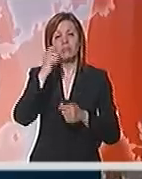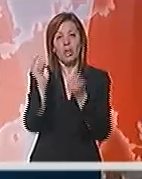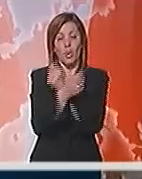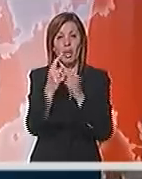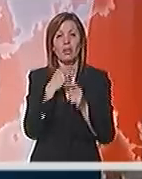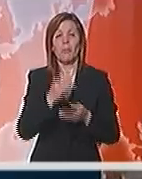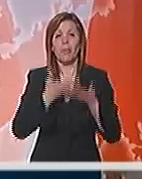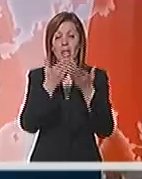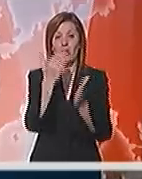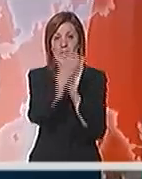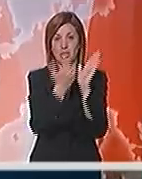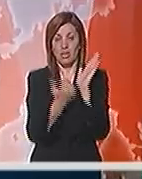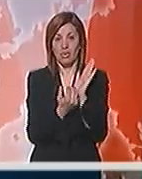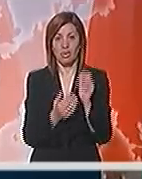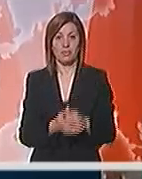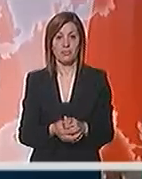predlogu zakona.